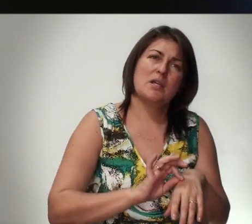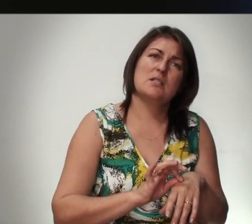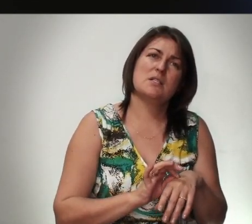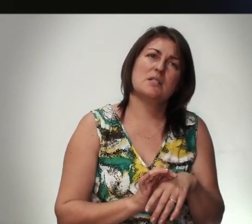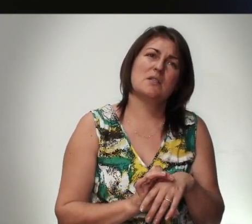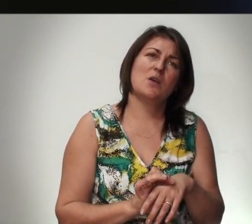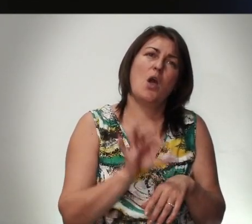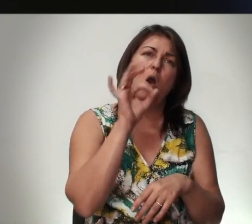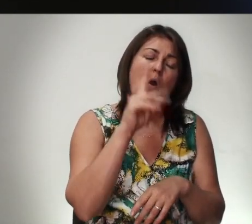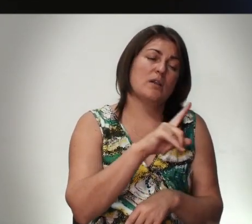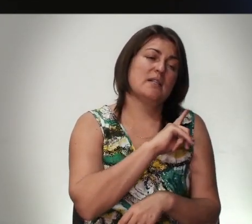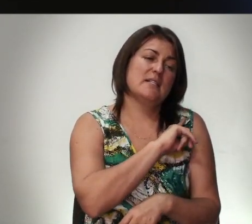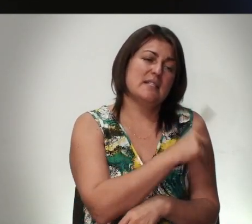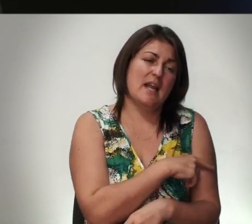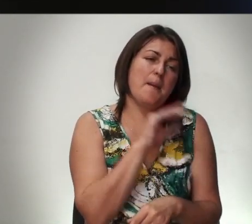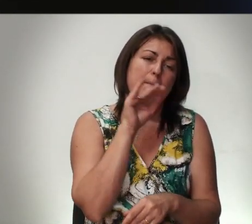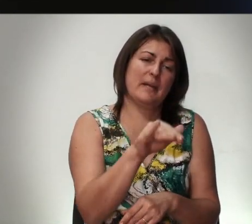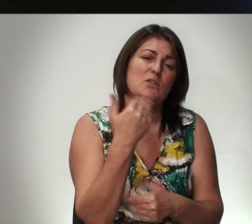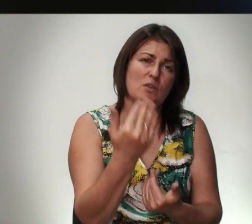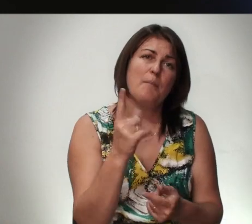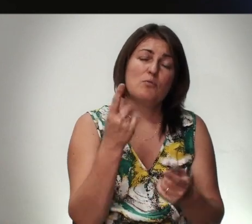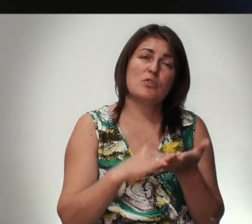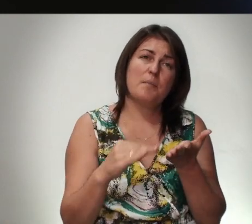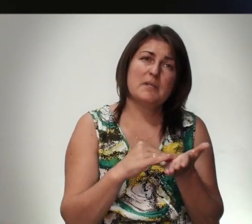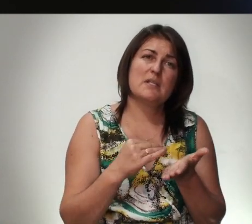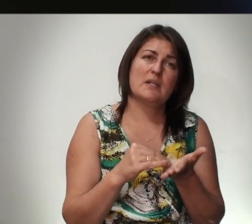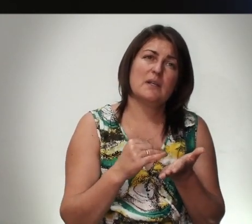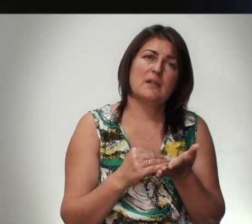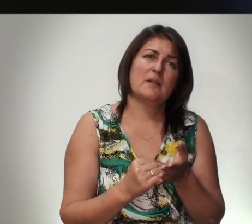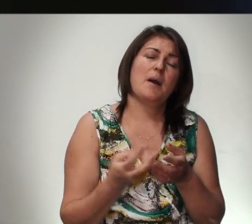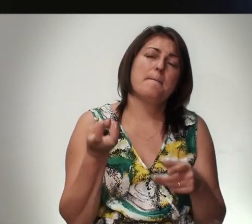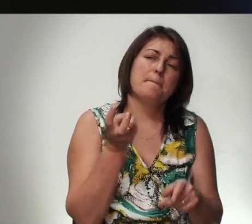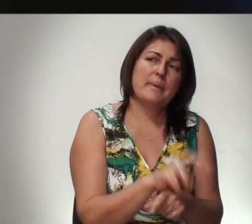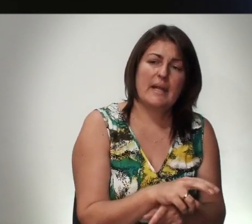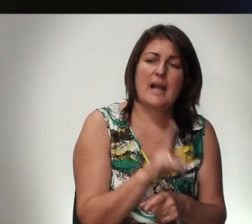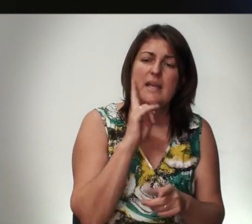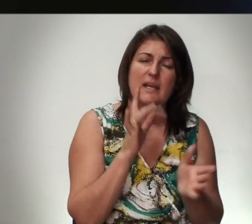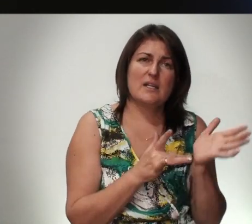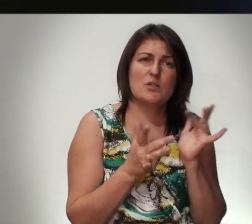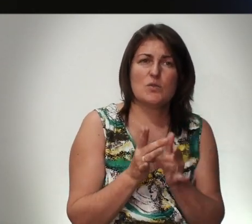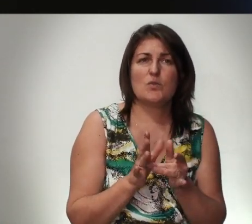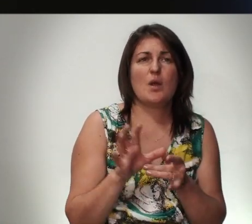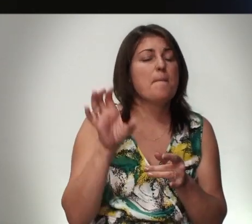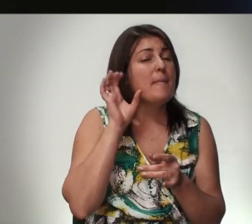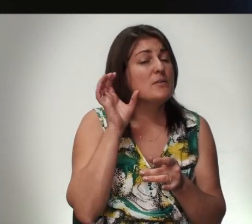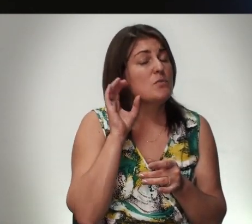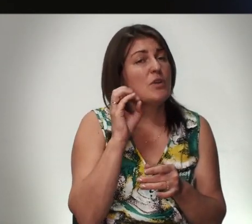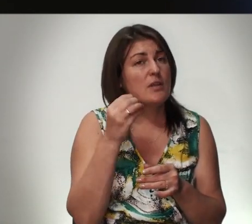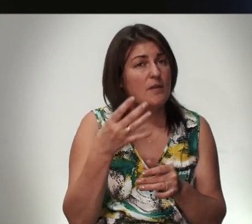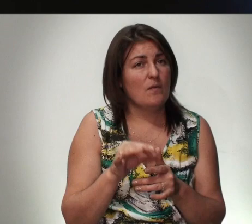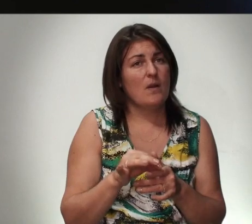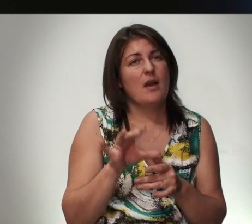Он Силе Прикоснуться К Тебе Потому Что Написано Приходили К Иисусу Послушать Его